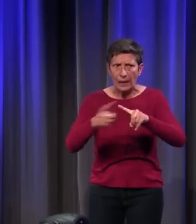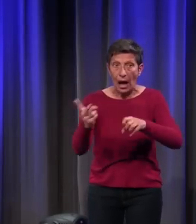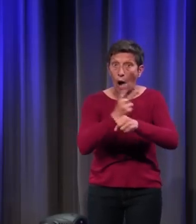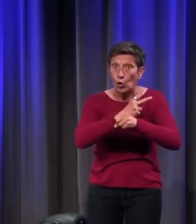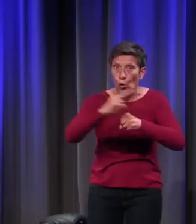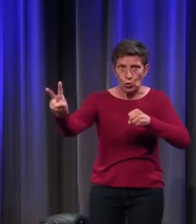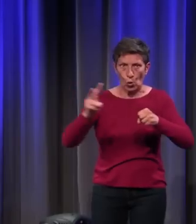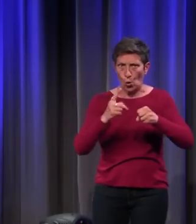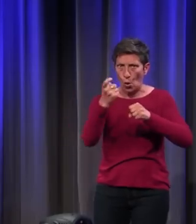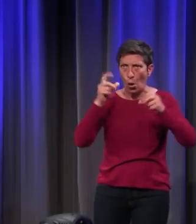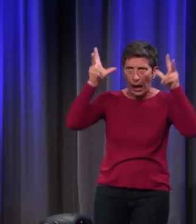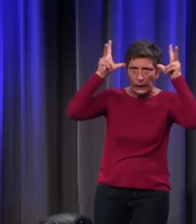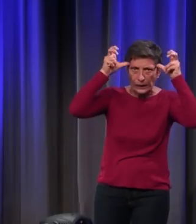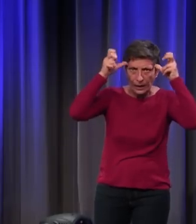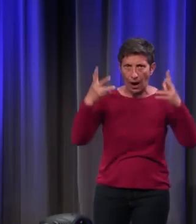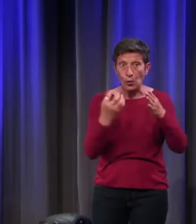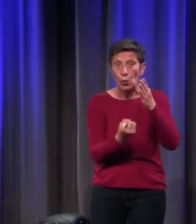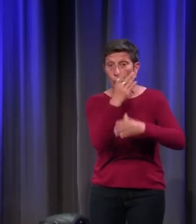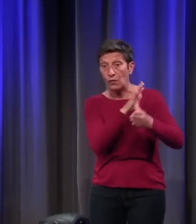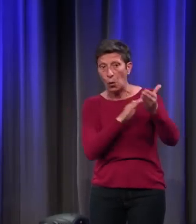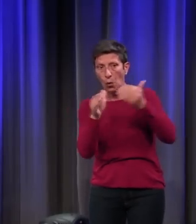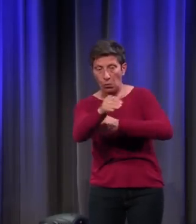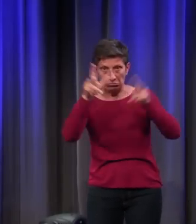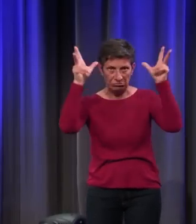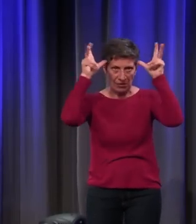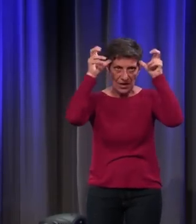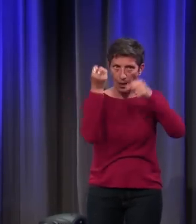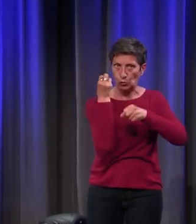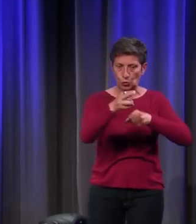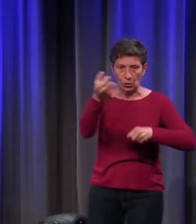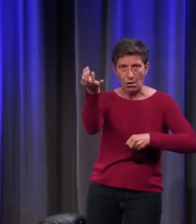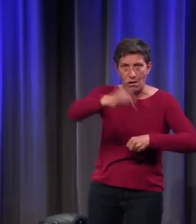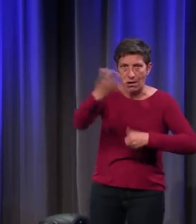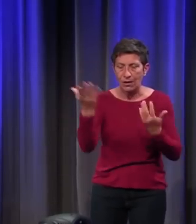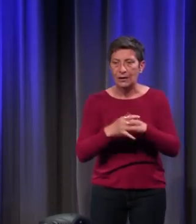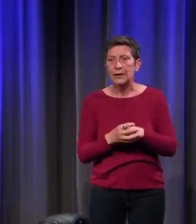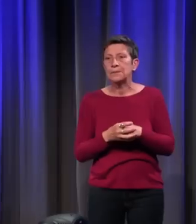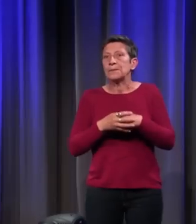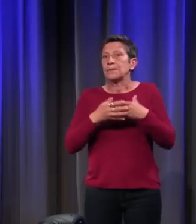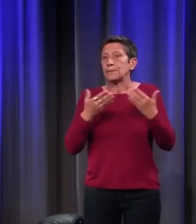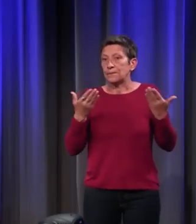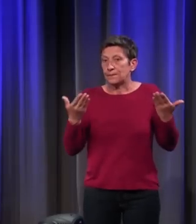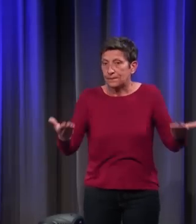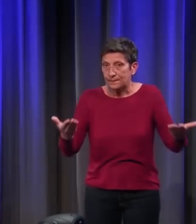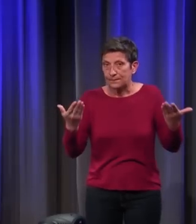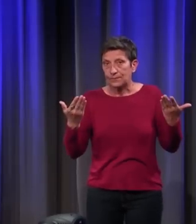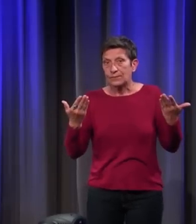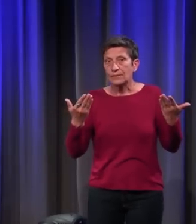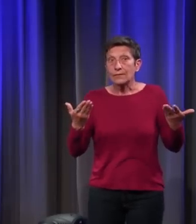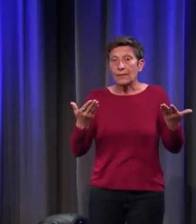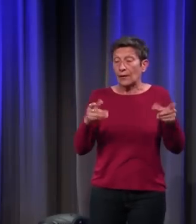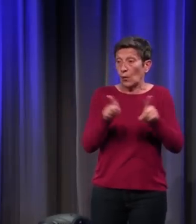éventuellement diabolique. Derrière le nouveau, c'est le diable qui est à l'œuvre. Et là encore, c'est plus ou moins